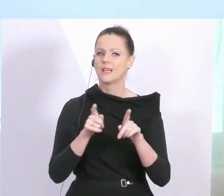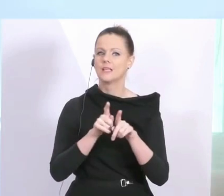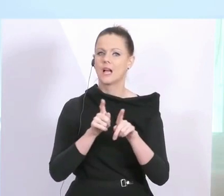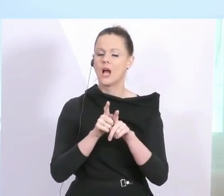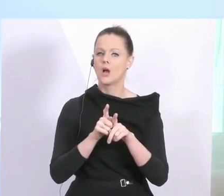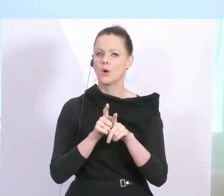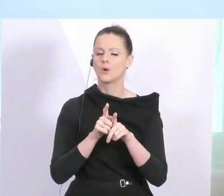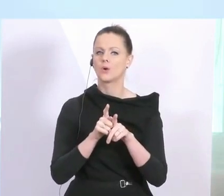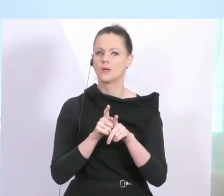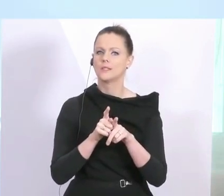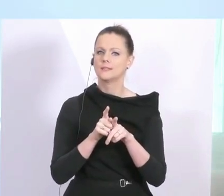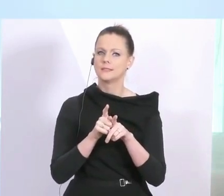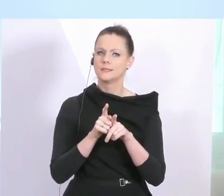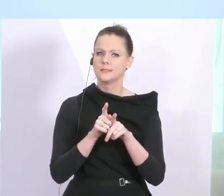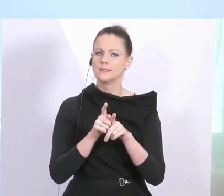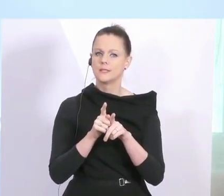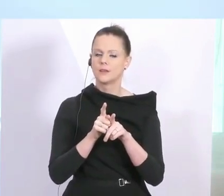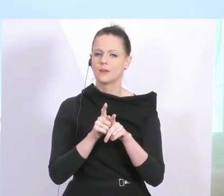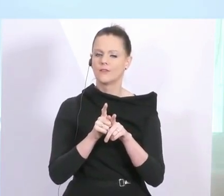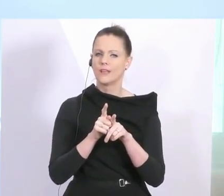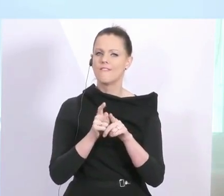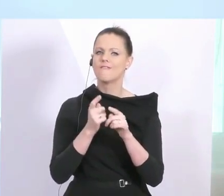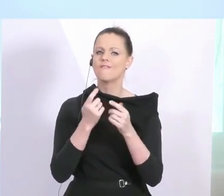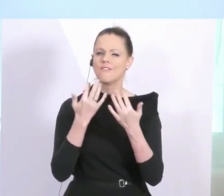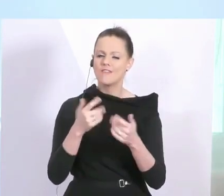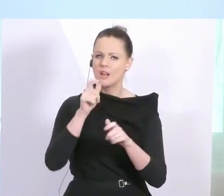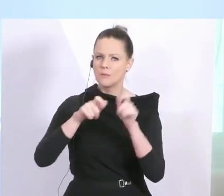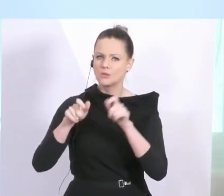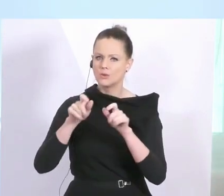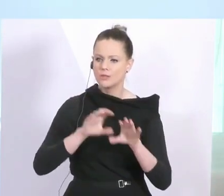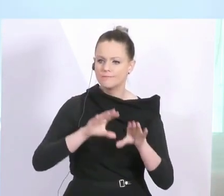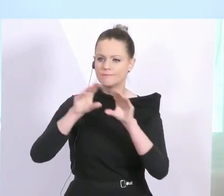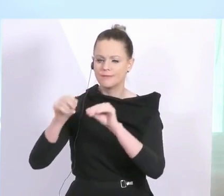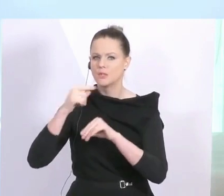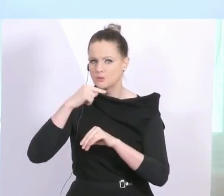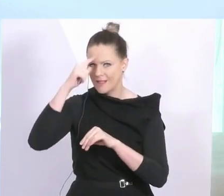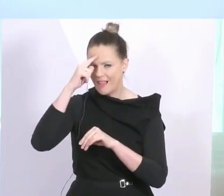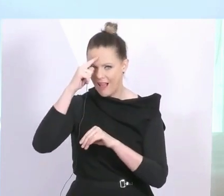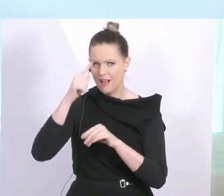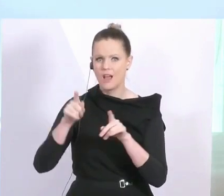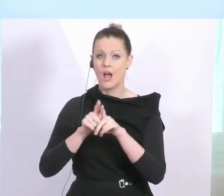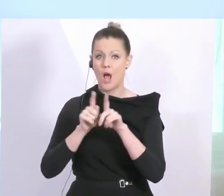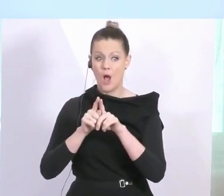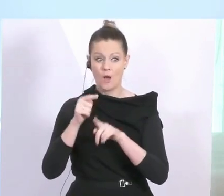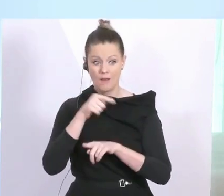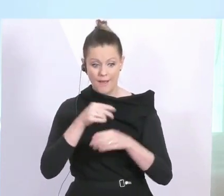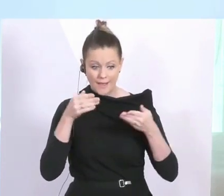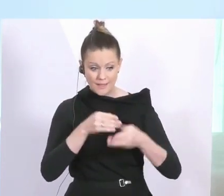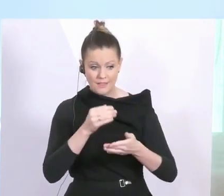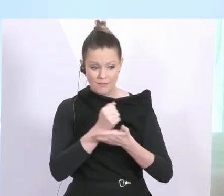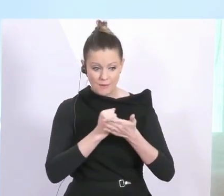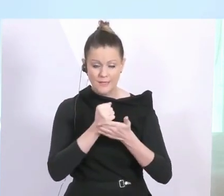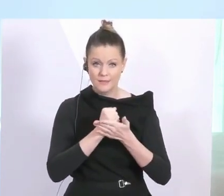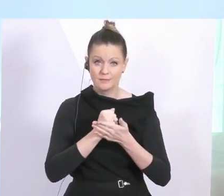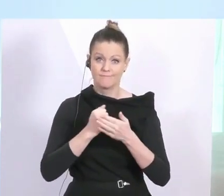Hospitalisierung, sprich, wie viele Menschen sind in den Krankenhäusern, aber auch wie viel sind die Intensivmedizin. Ja,